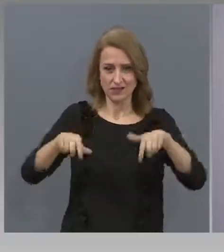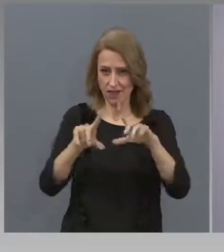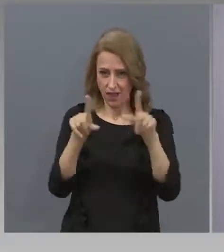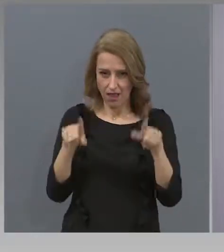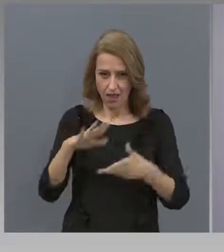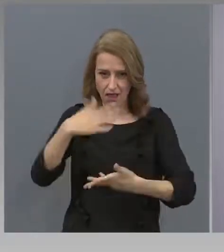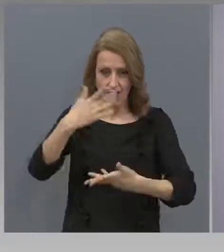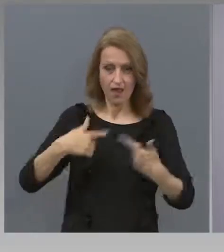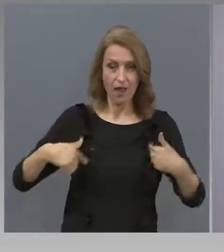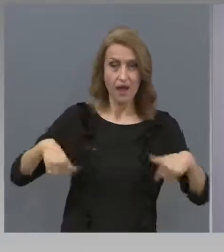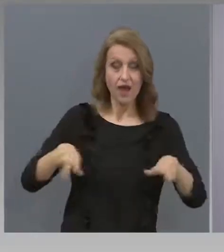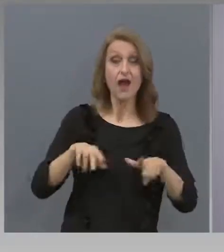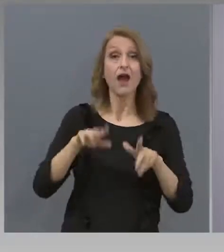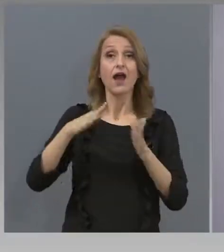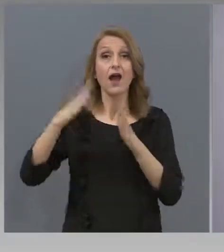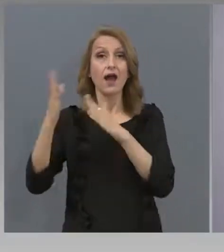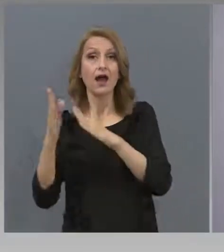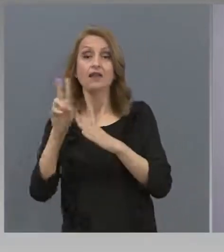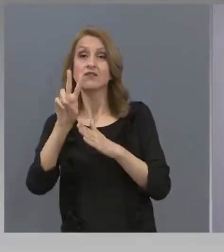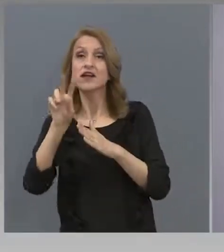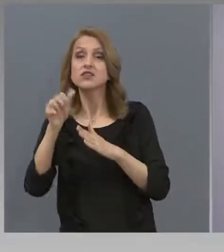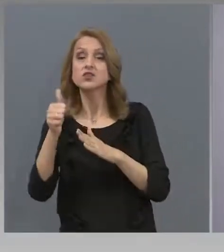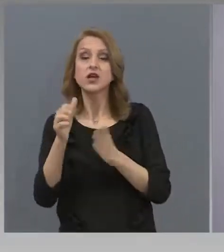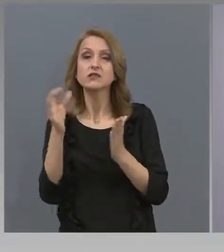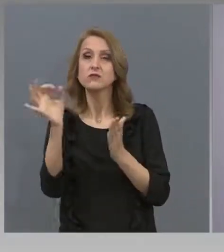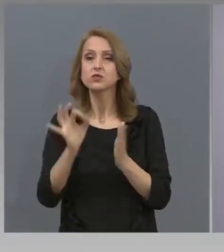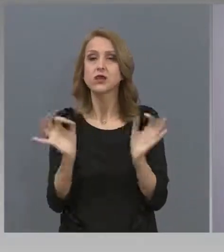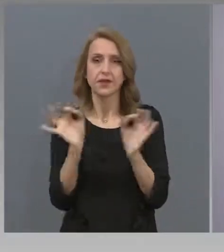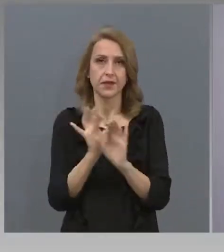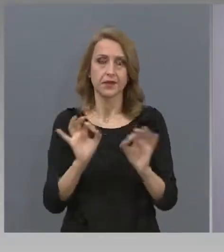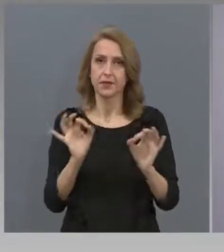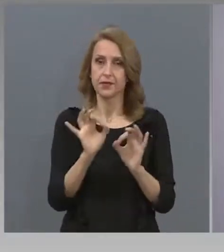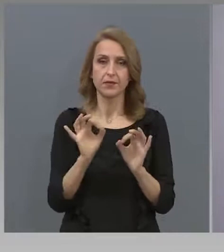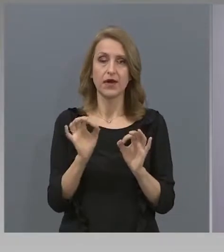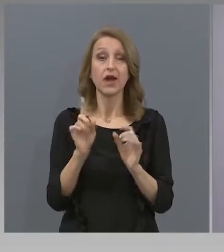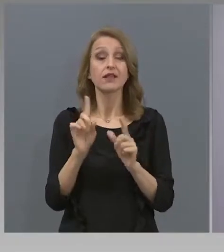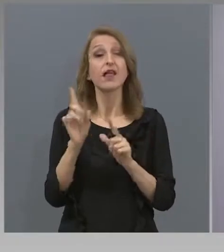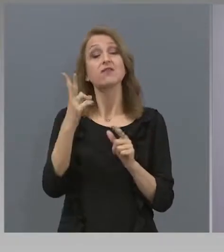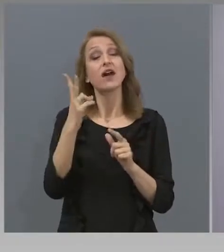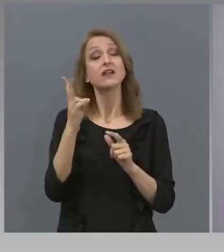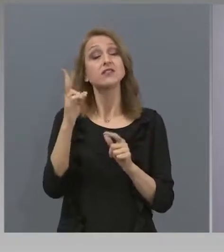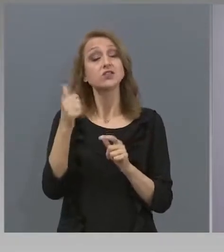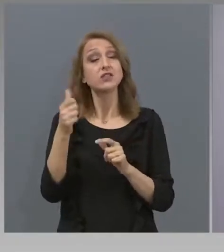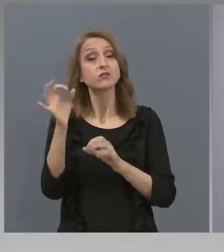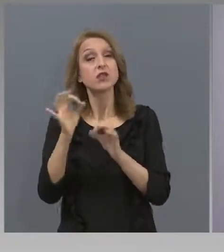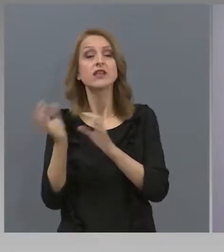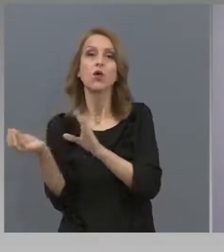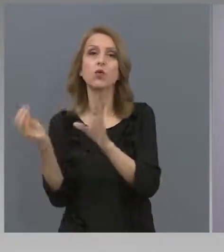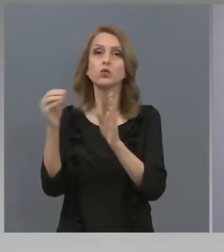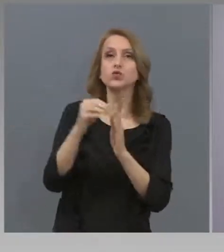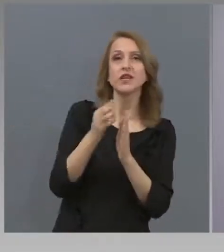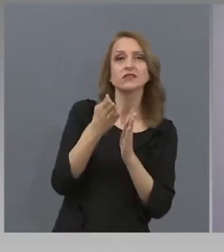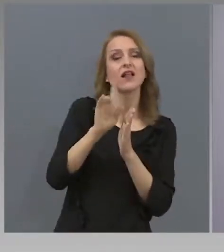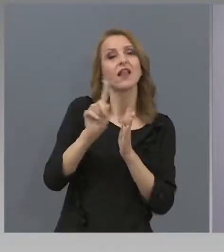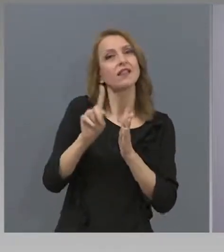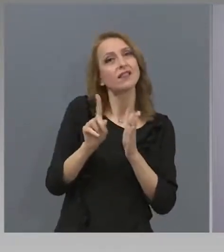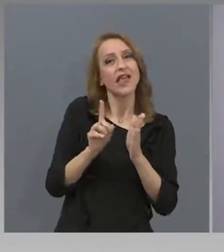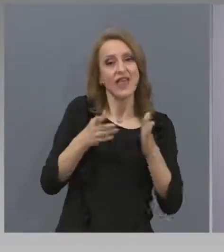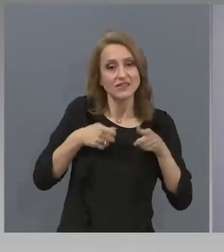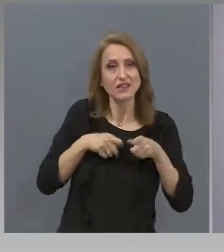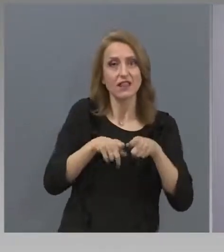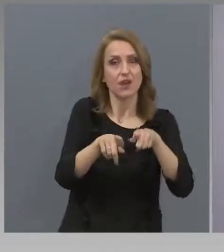26,5% не са участвали асинхронно. Една малка част, 2%,